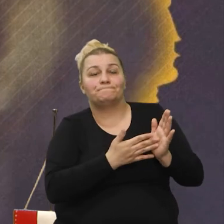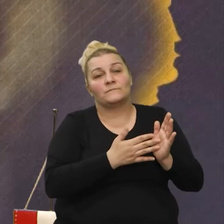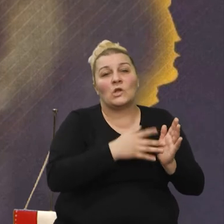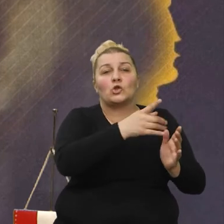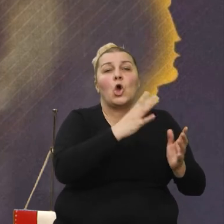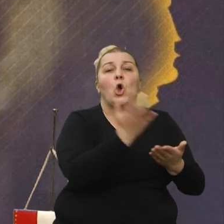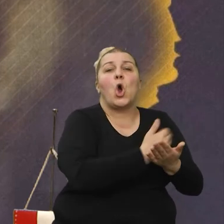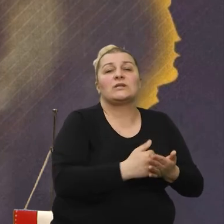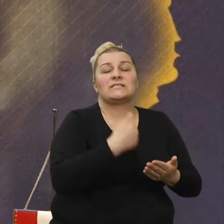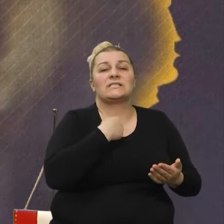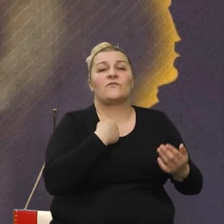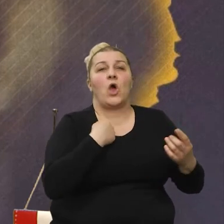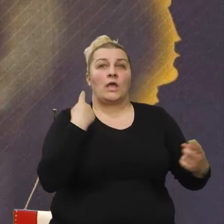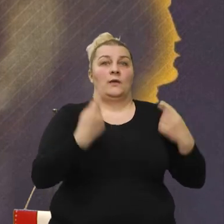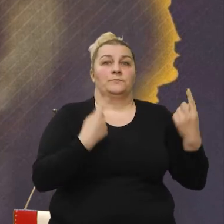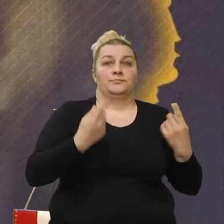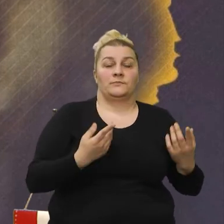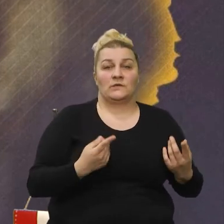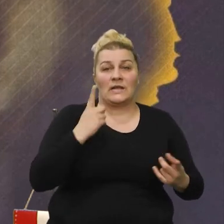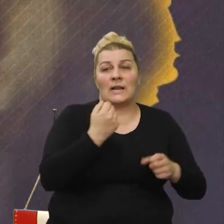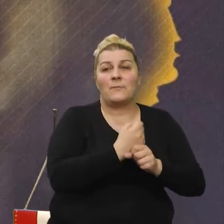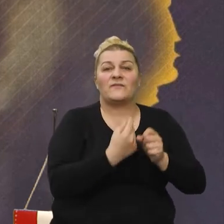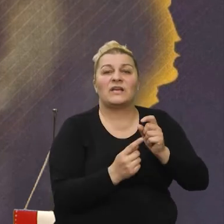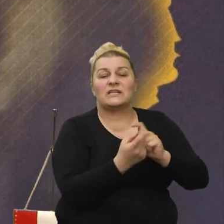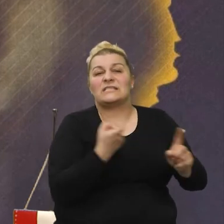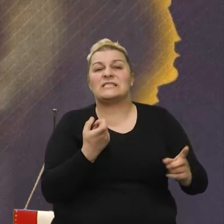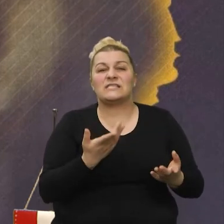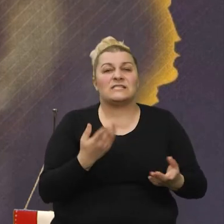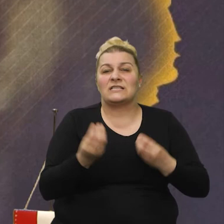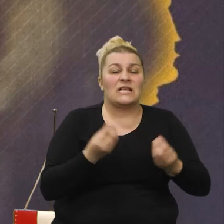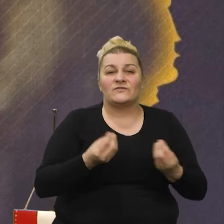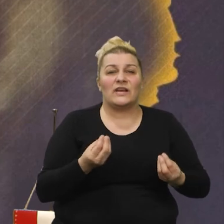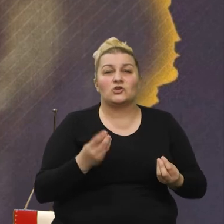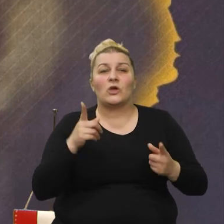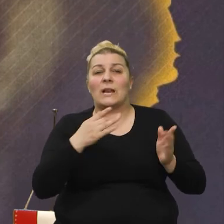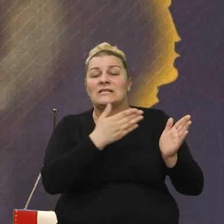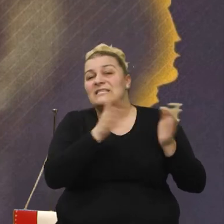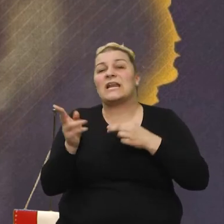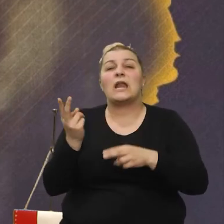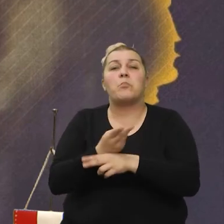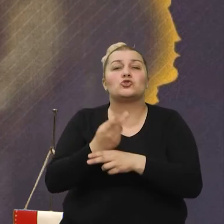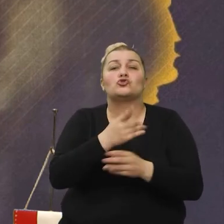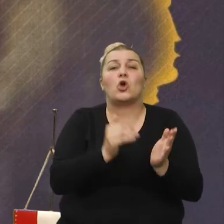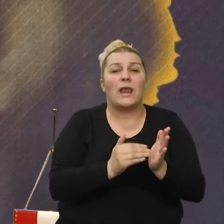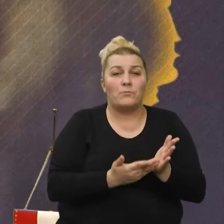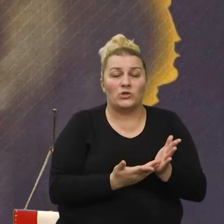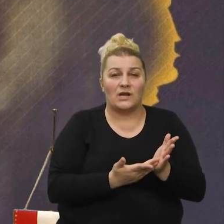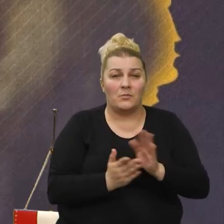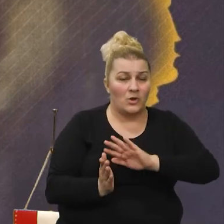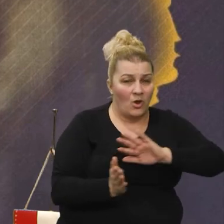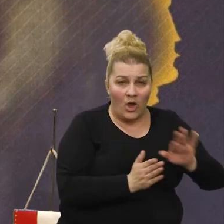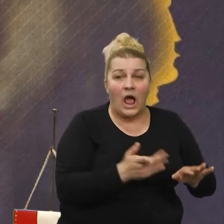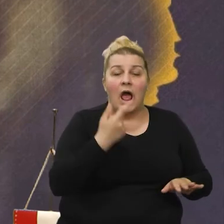iskoriste za neke svoje, ili naprave incident, ili skrenu pozornost na ono što ne treba. ali uglavnom mi se